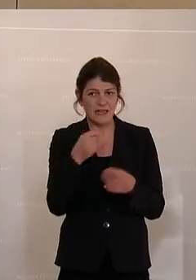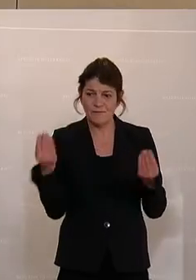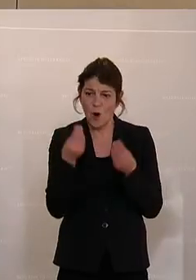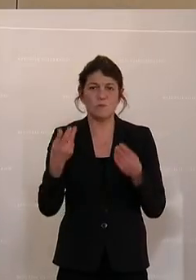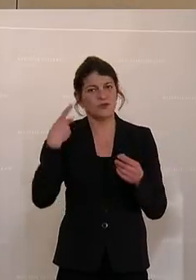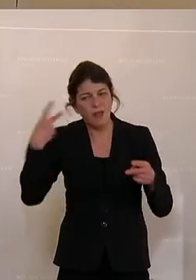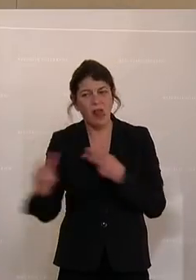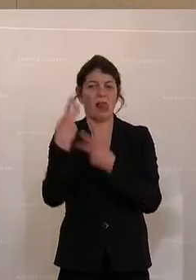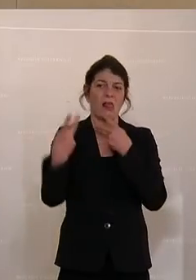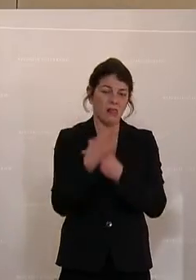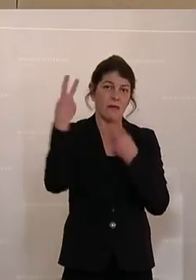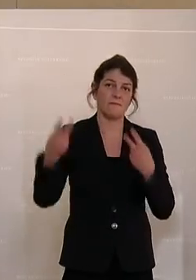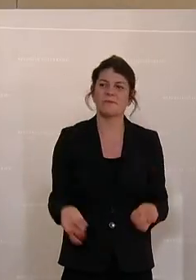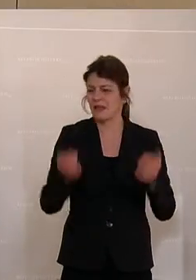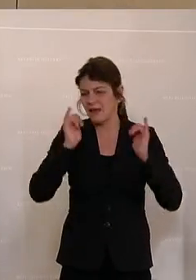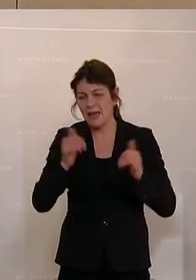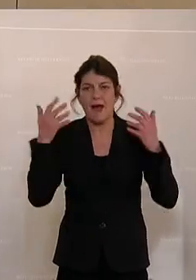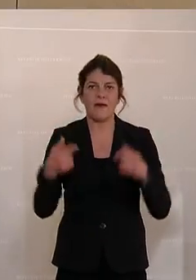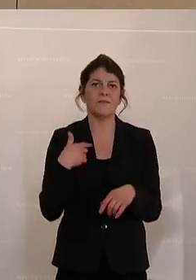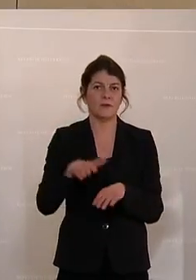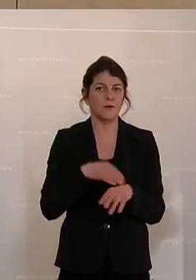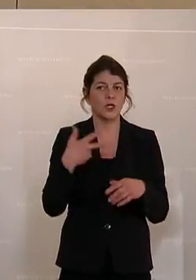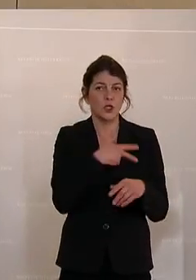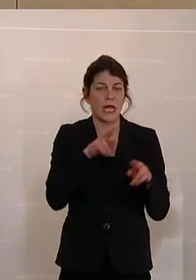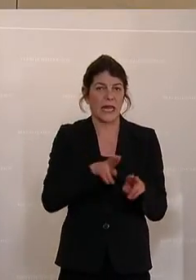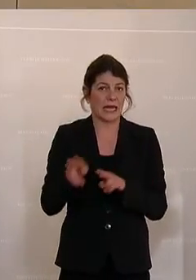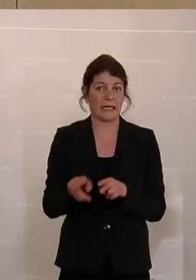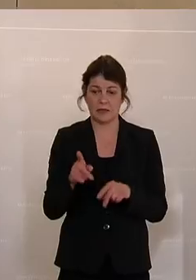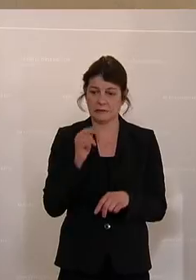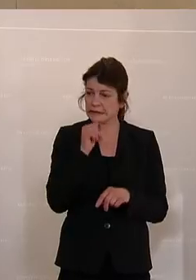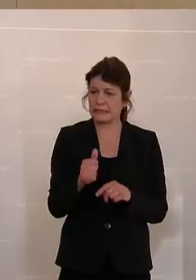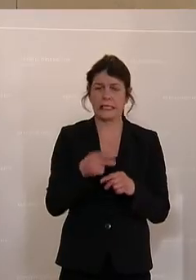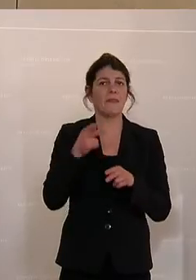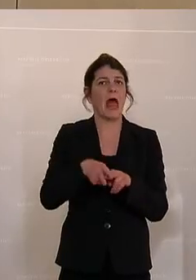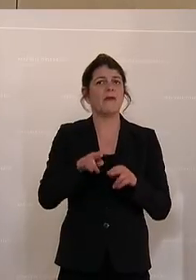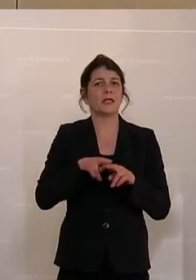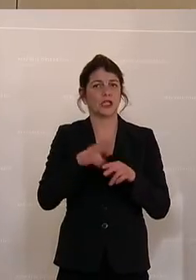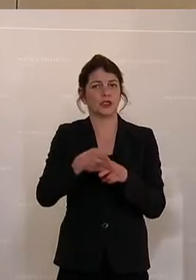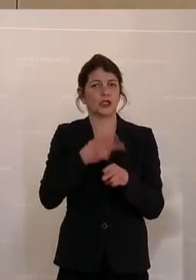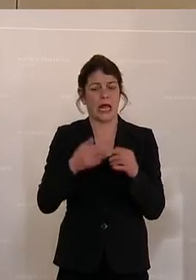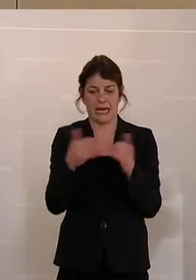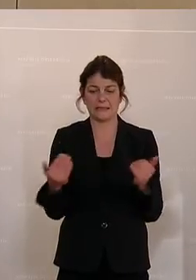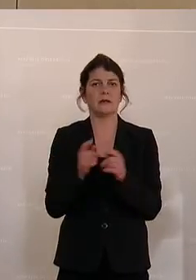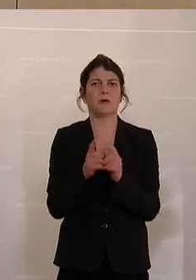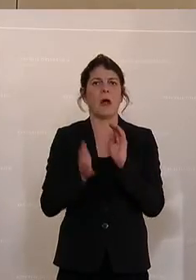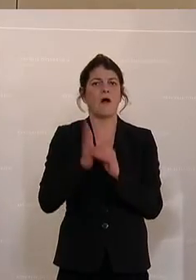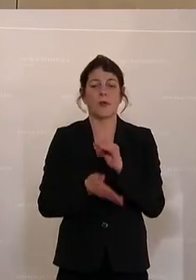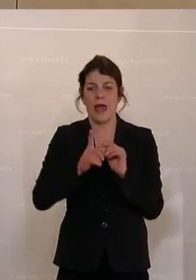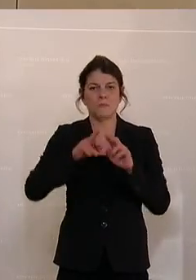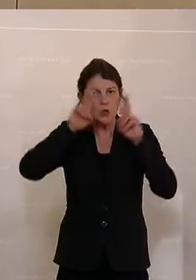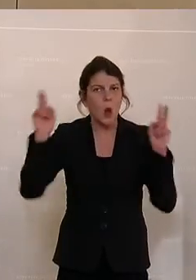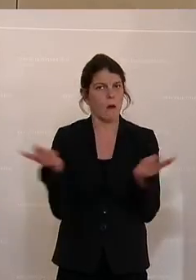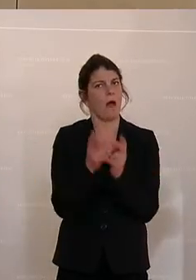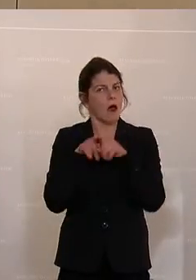da schon wieder reinschreien, ja, wir finden soziale Gerechtigkeit, hört nicht an den nationalstaatlichen Grenzen auf, die muss global gelten. Und